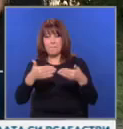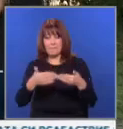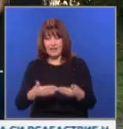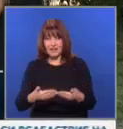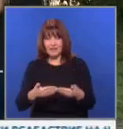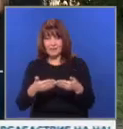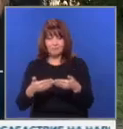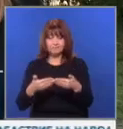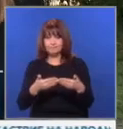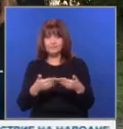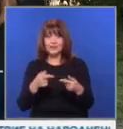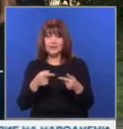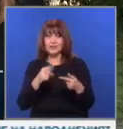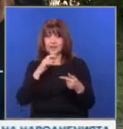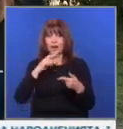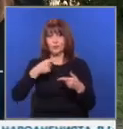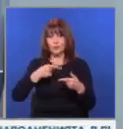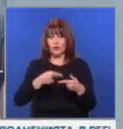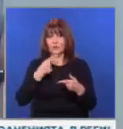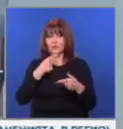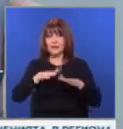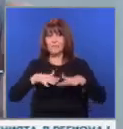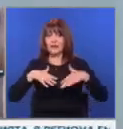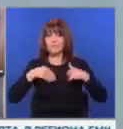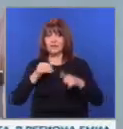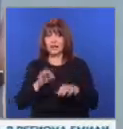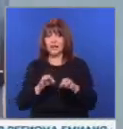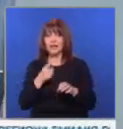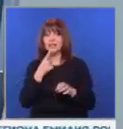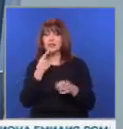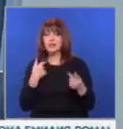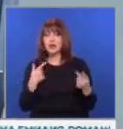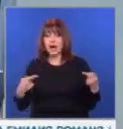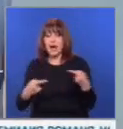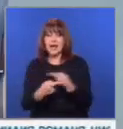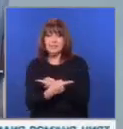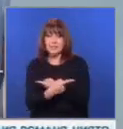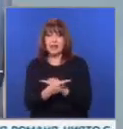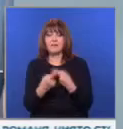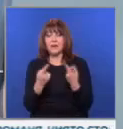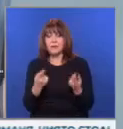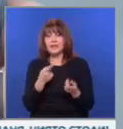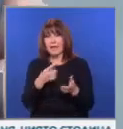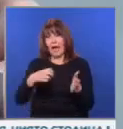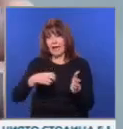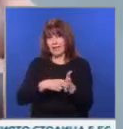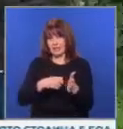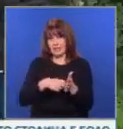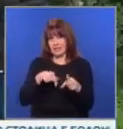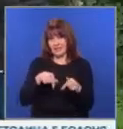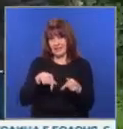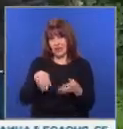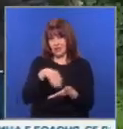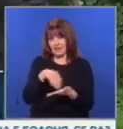отговаряно за парламентарни избори. Защо се е получило разминаването? Русица Колева е регистрирана по настоящ